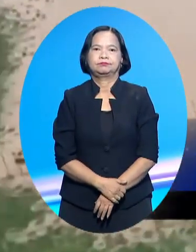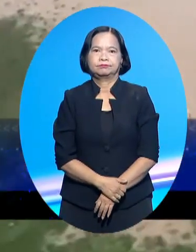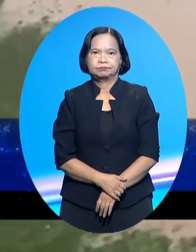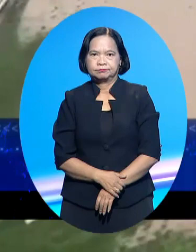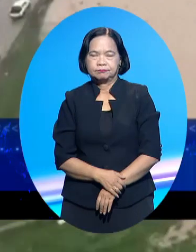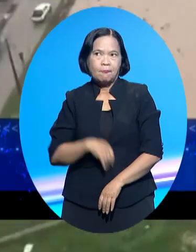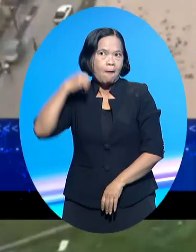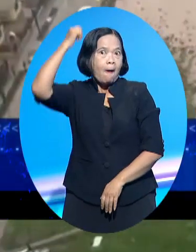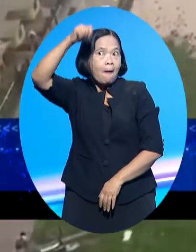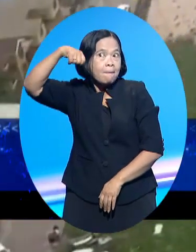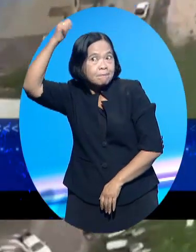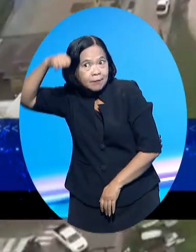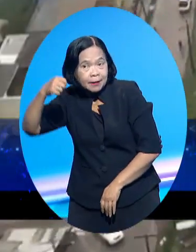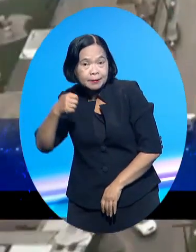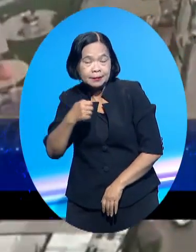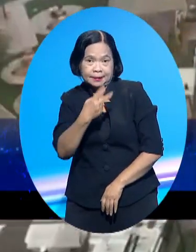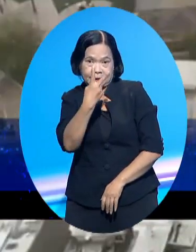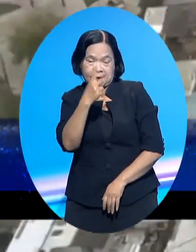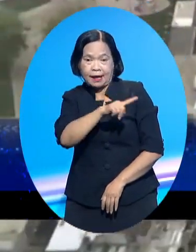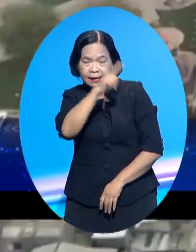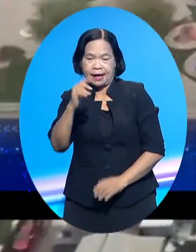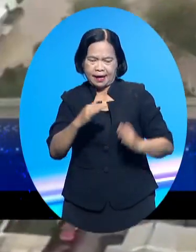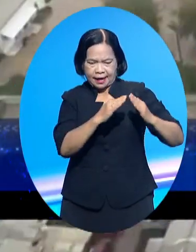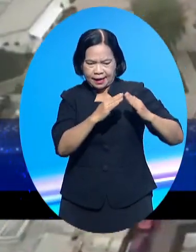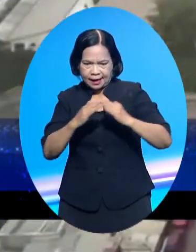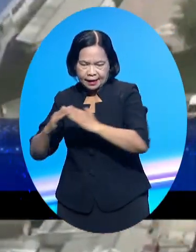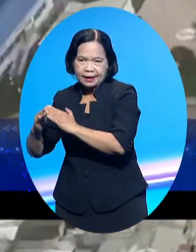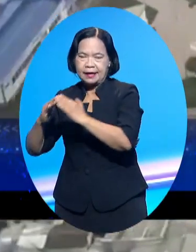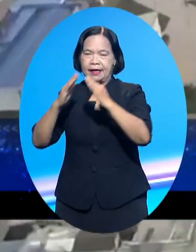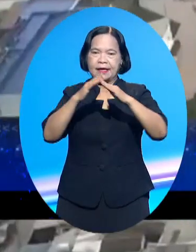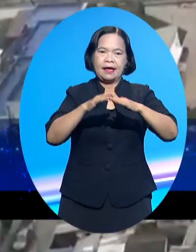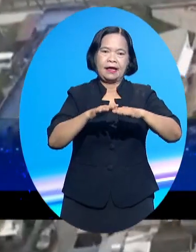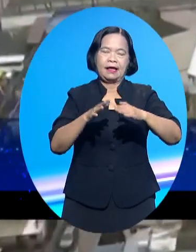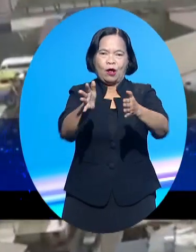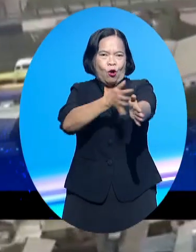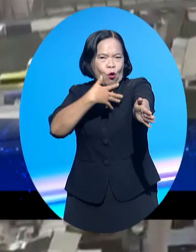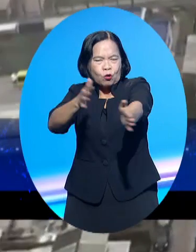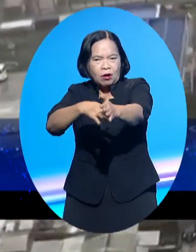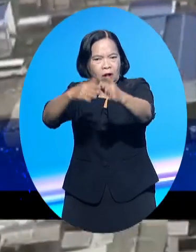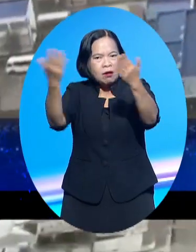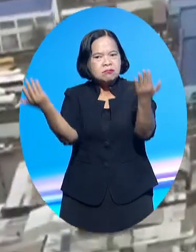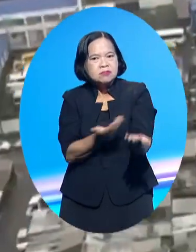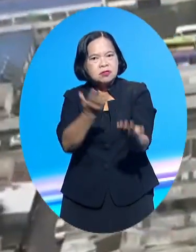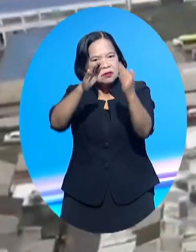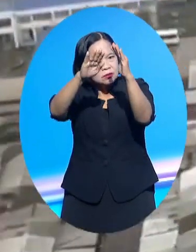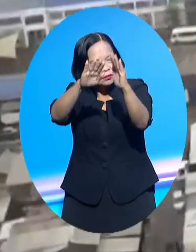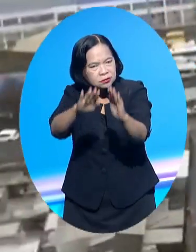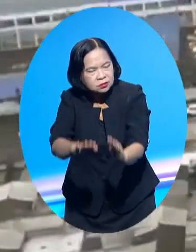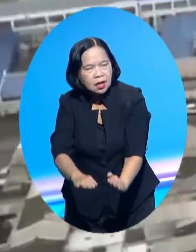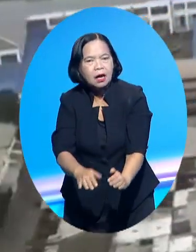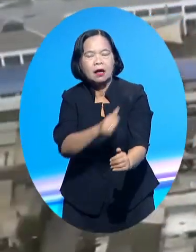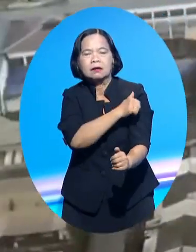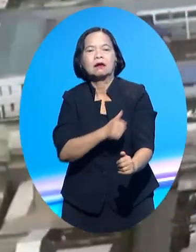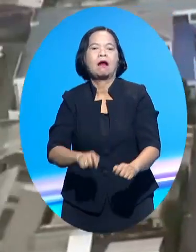Những đoạn phim ghi lại trong hai ngày qua cho thấy các ngôi làng, nhà cửa và cánh đồng ở dùng Moile chim trong nước lũ. Tài sản của người